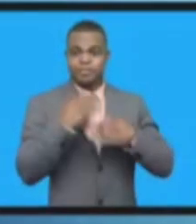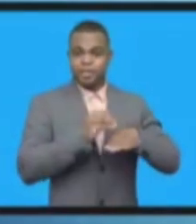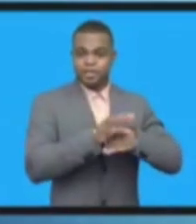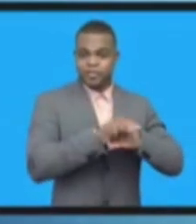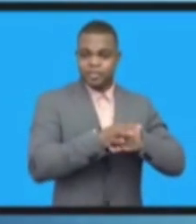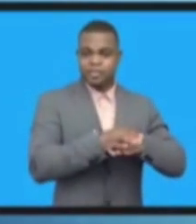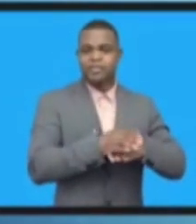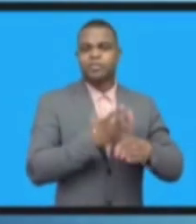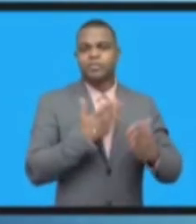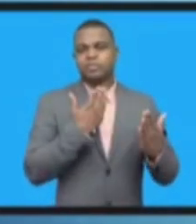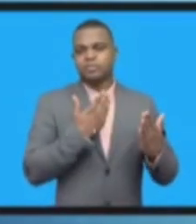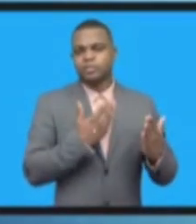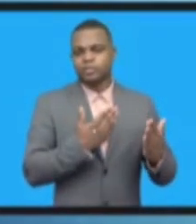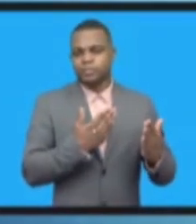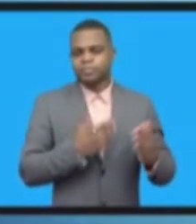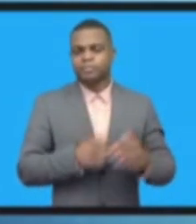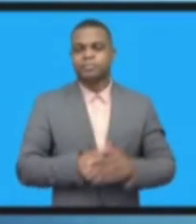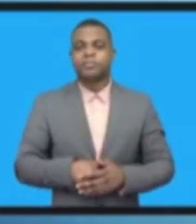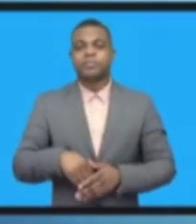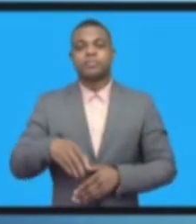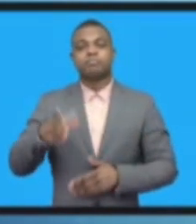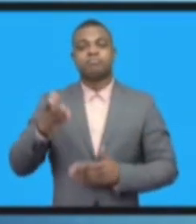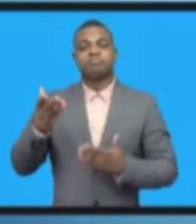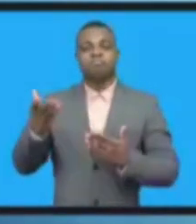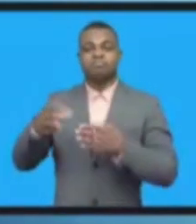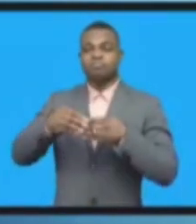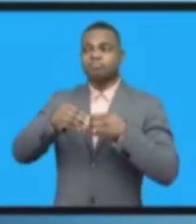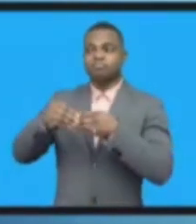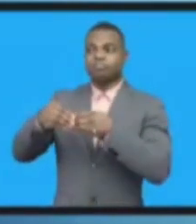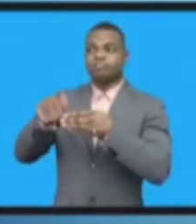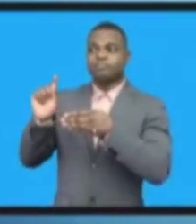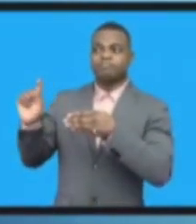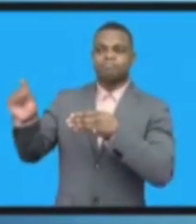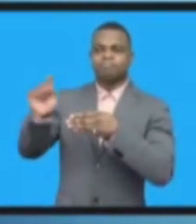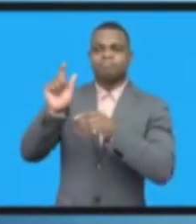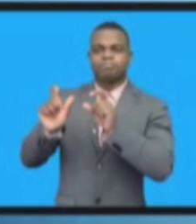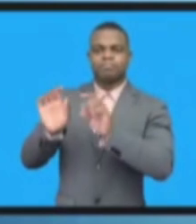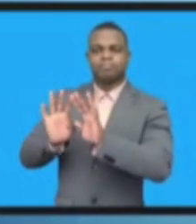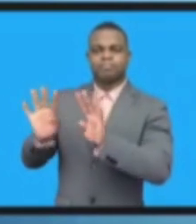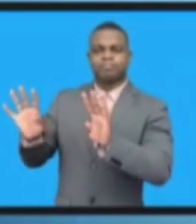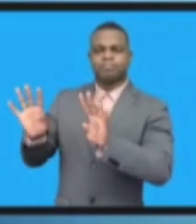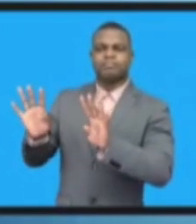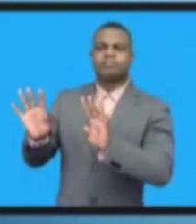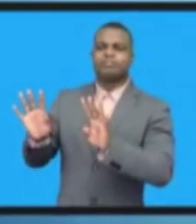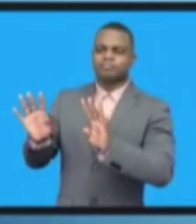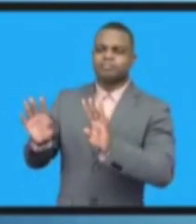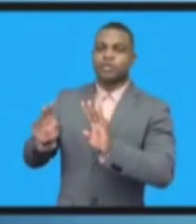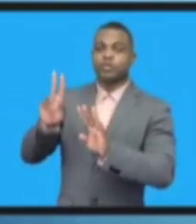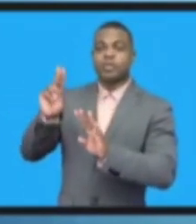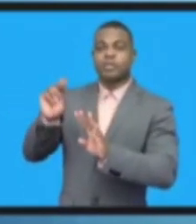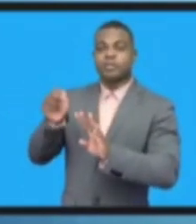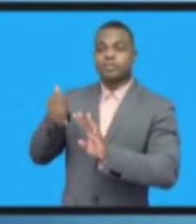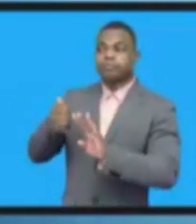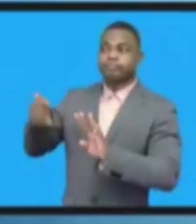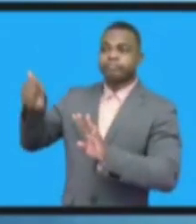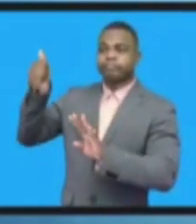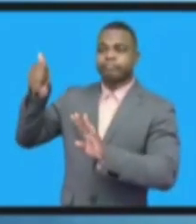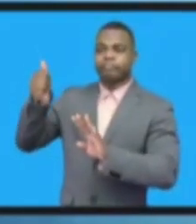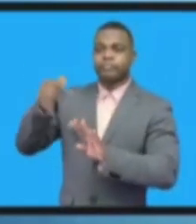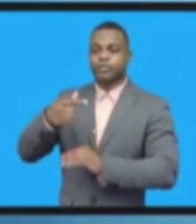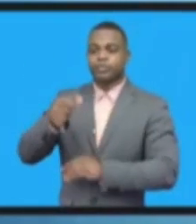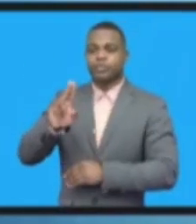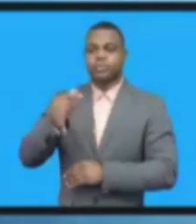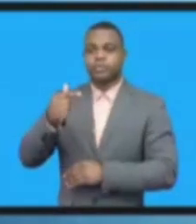-й IGF. Наша комиссия признает и услышала